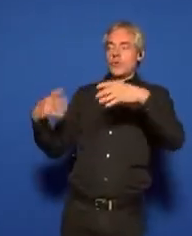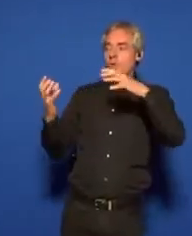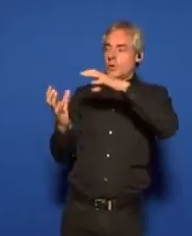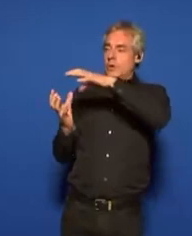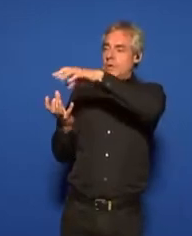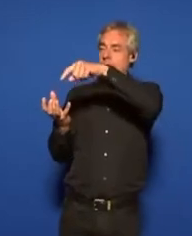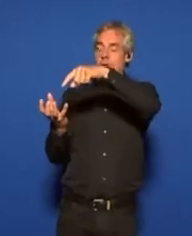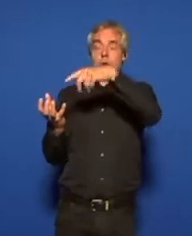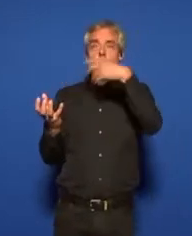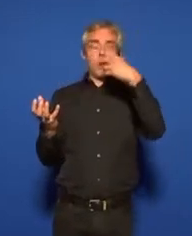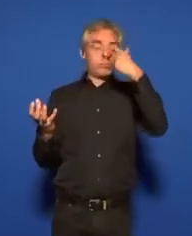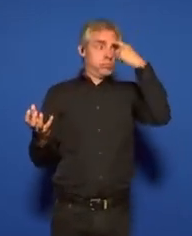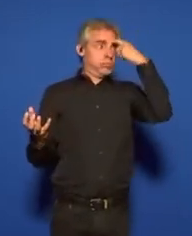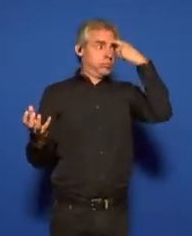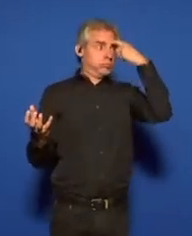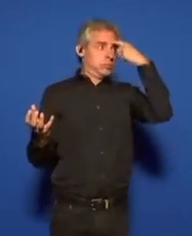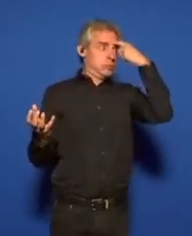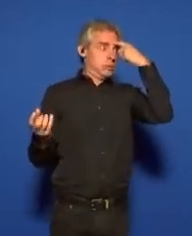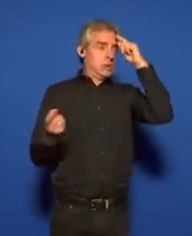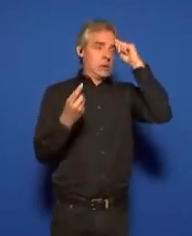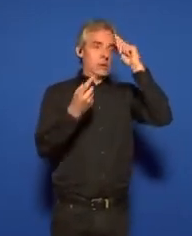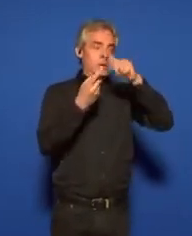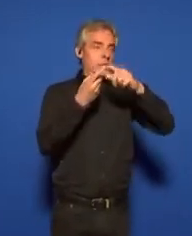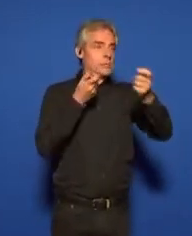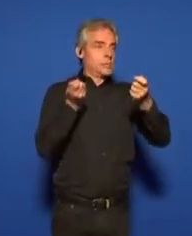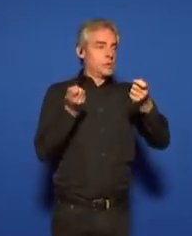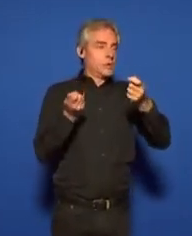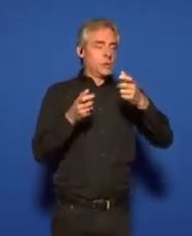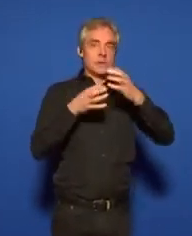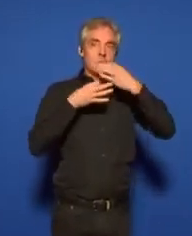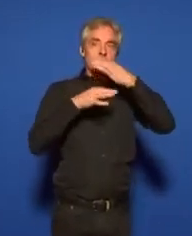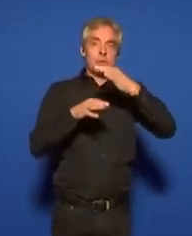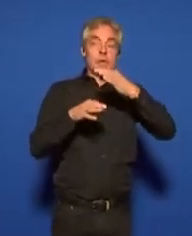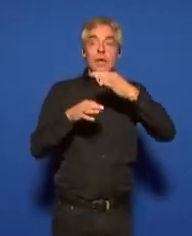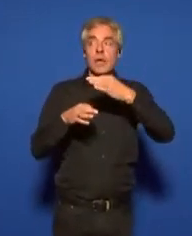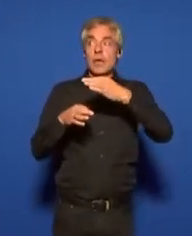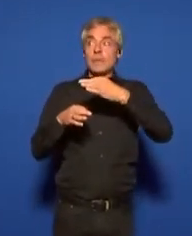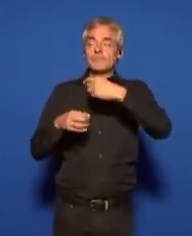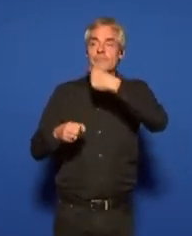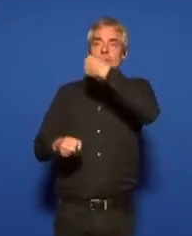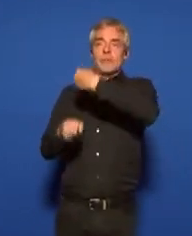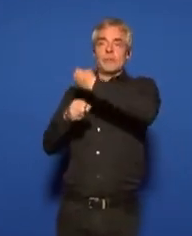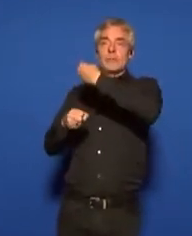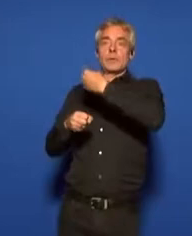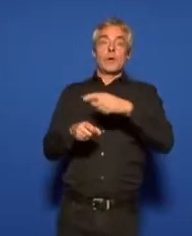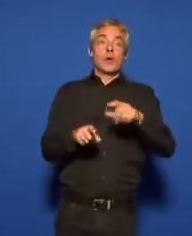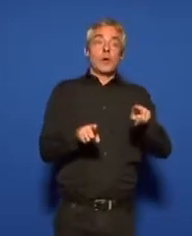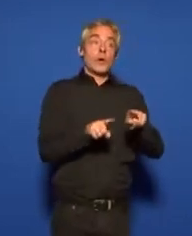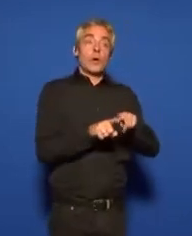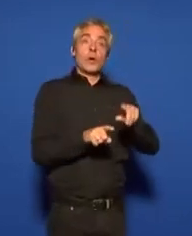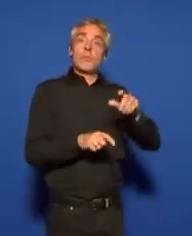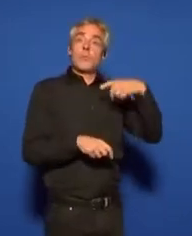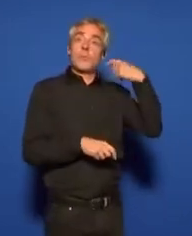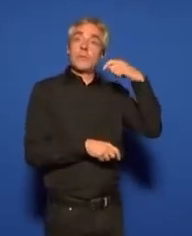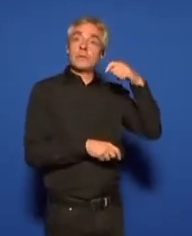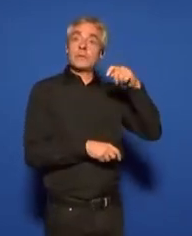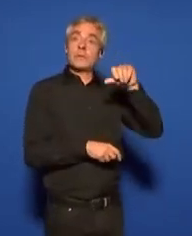ne nous laisse pas le choix des sujets que nous devons traiter. Et comme Ambroise Méjean l'a dit,